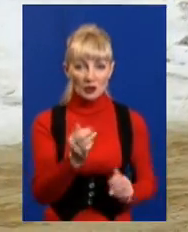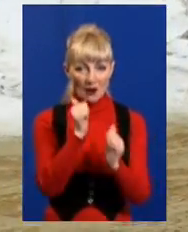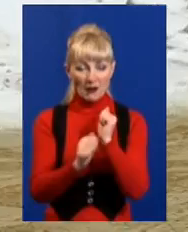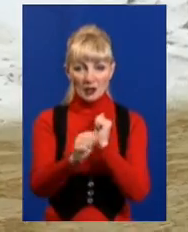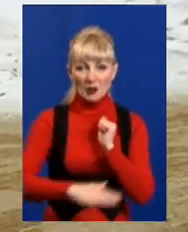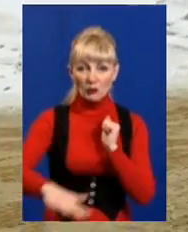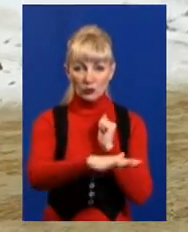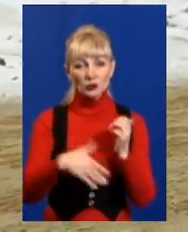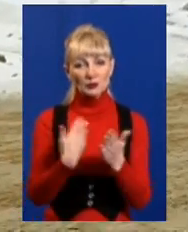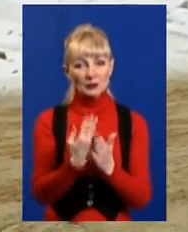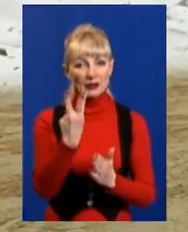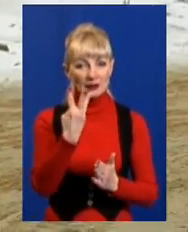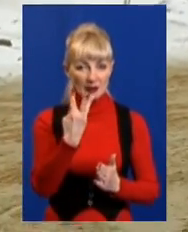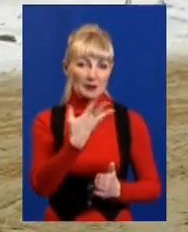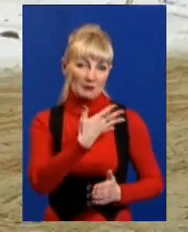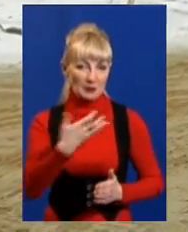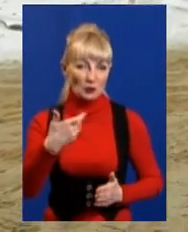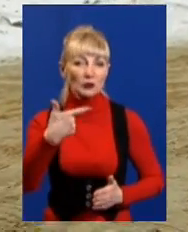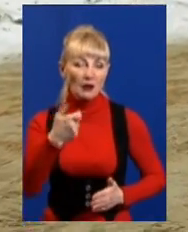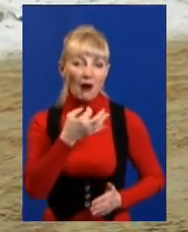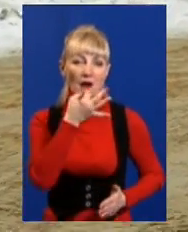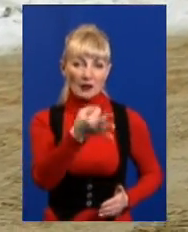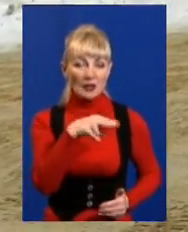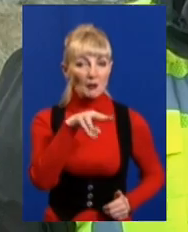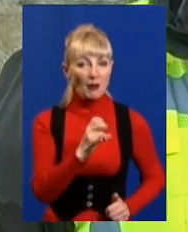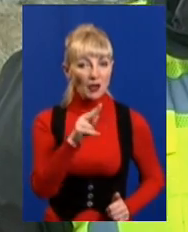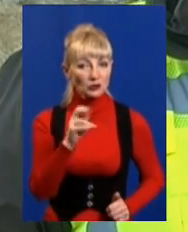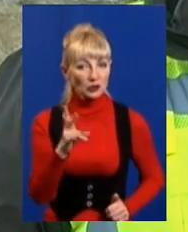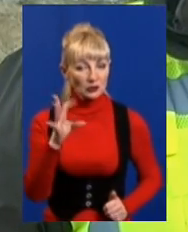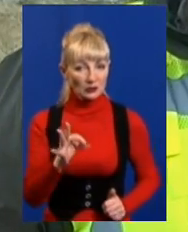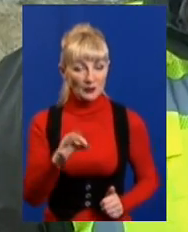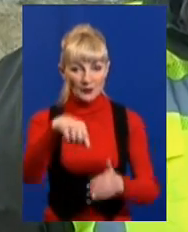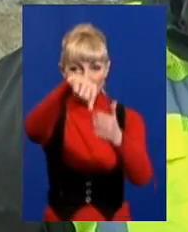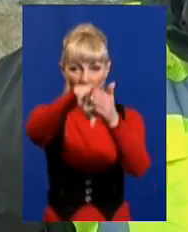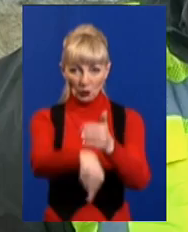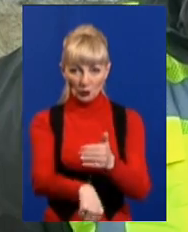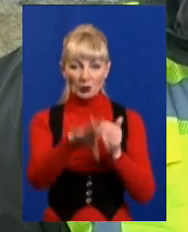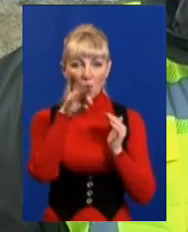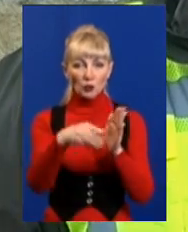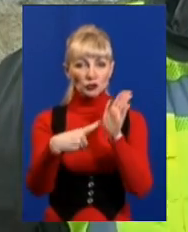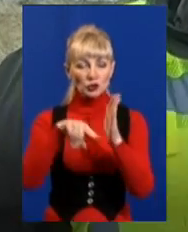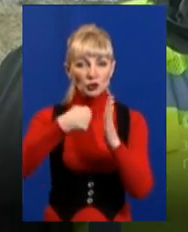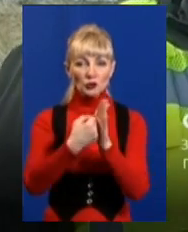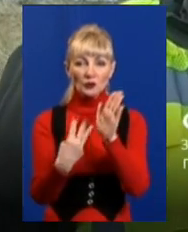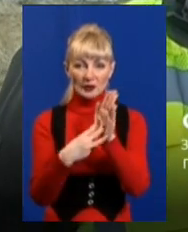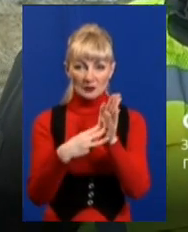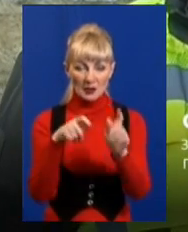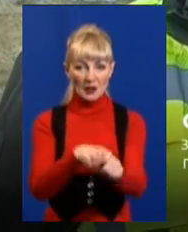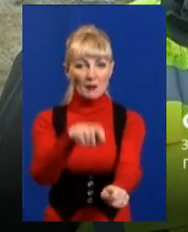площою орієнтовно 3,5 гектари, розповідає Олександр Панченко. Глибина від 6 до 8 метрів кожного котлована.